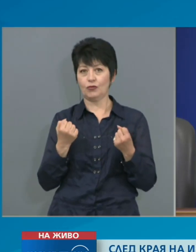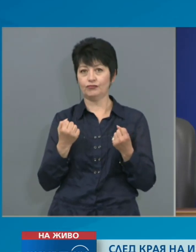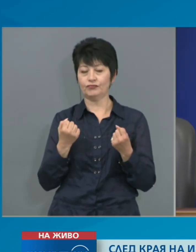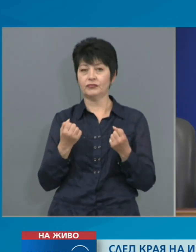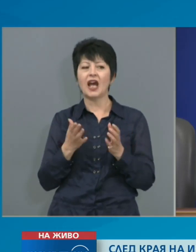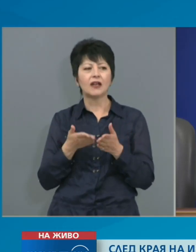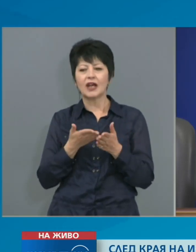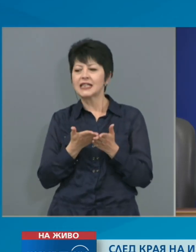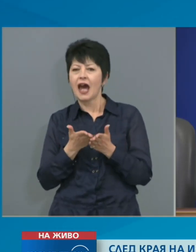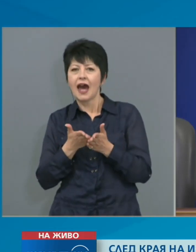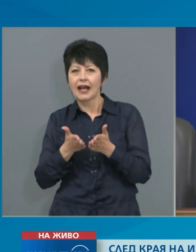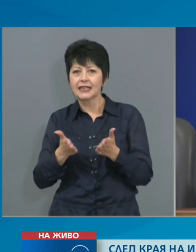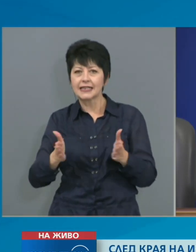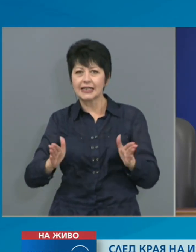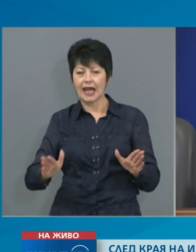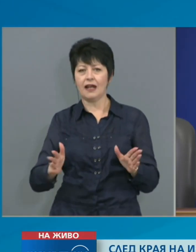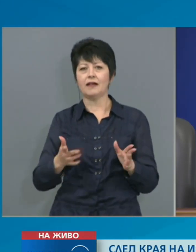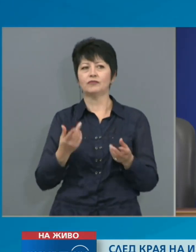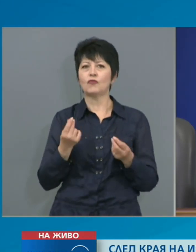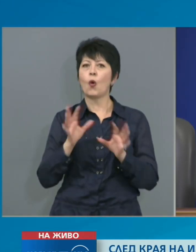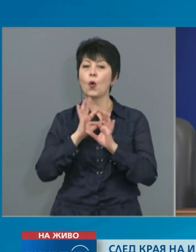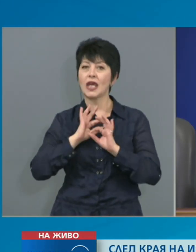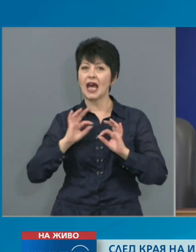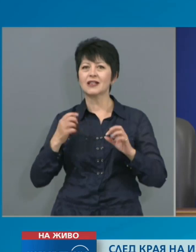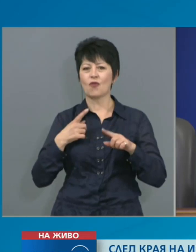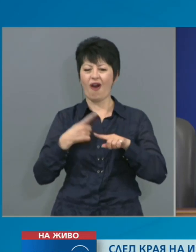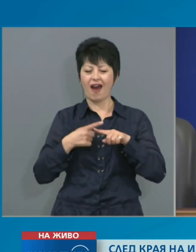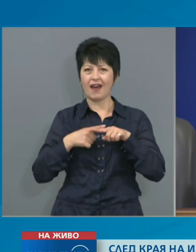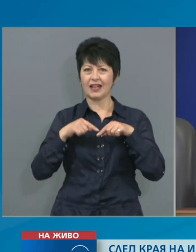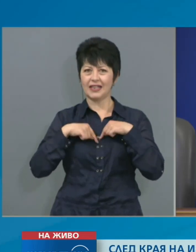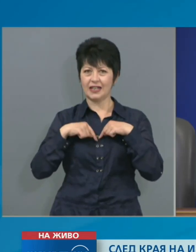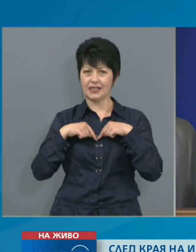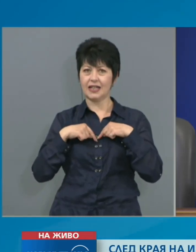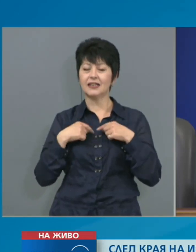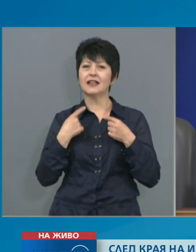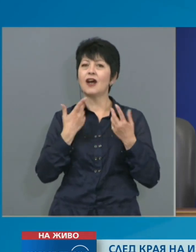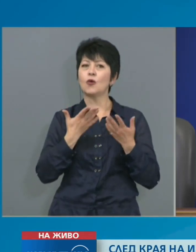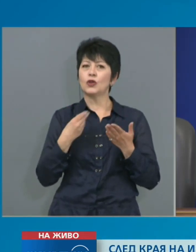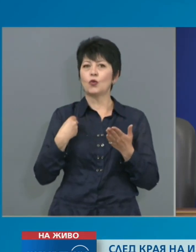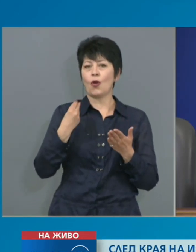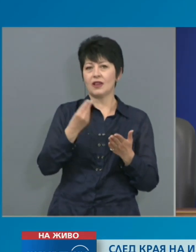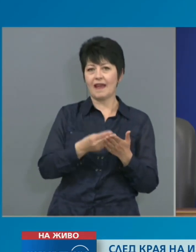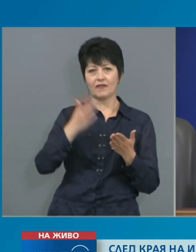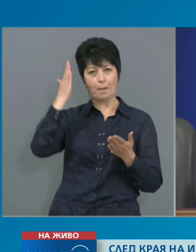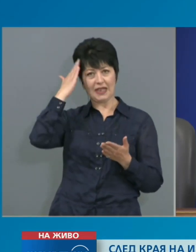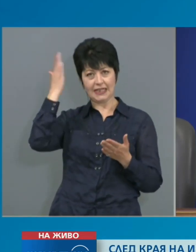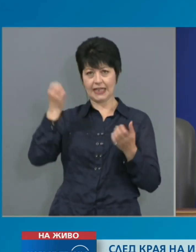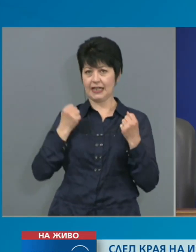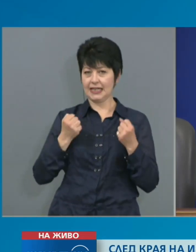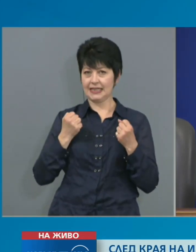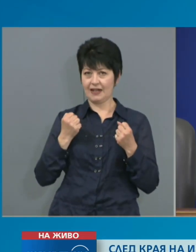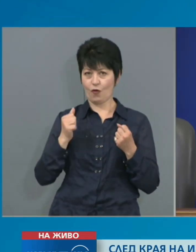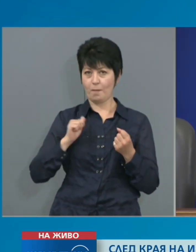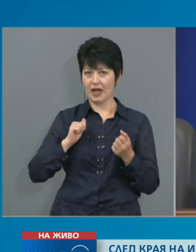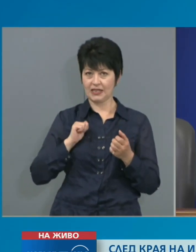ясно характеристиката на актовете, които издава Министъра на здравеопазването, тези от тях, които са актове с